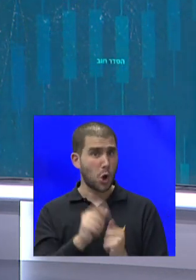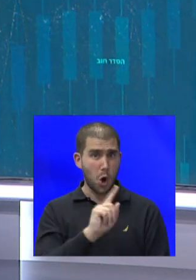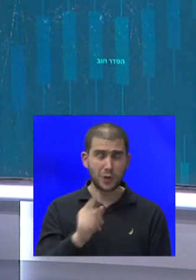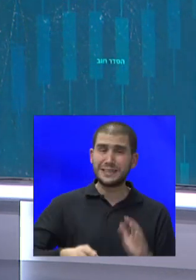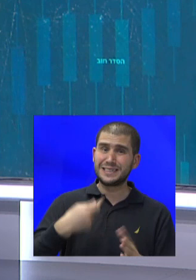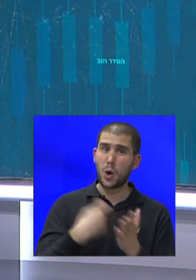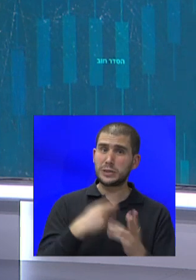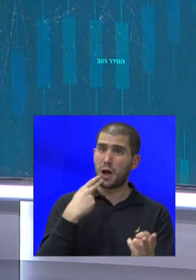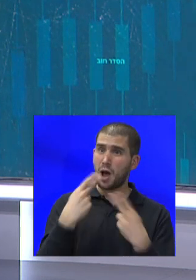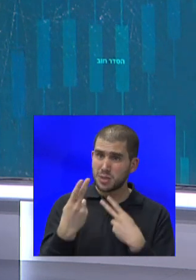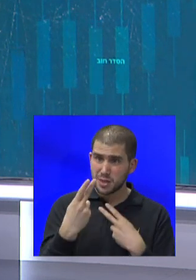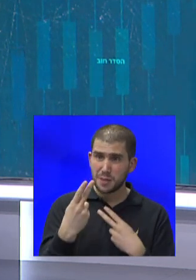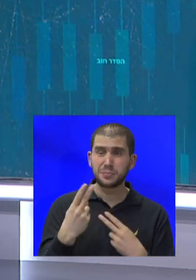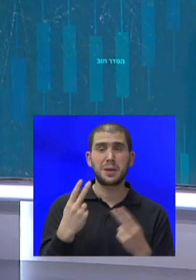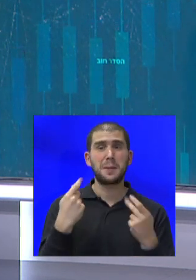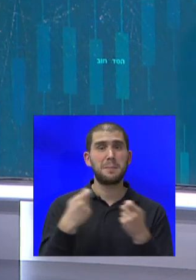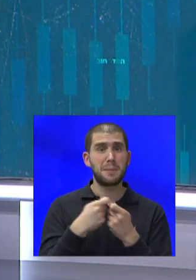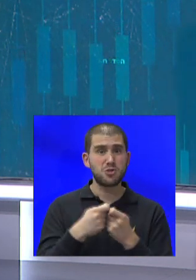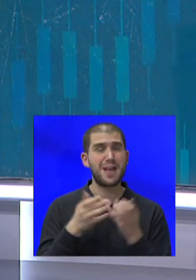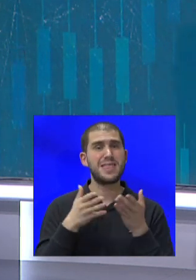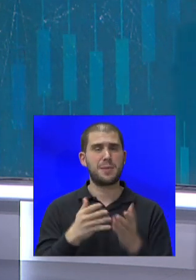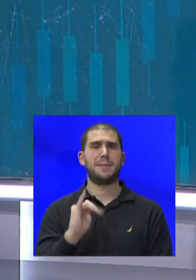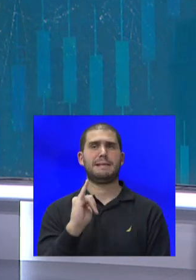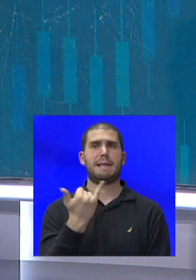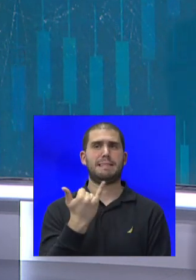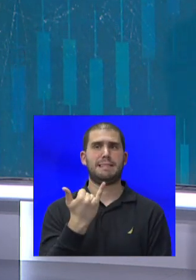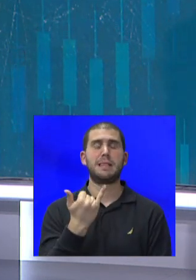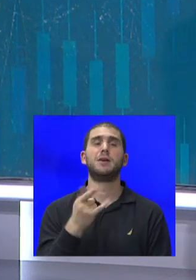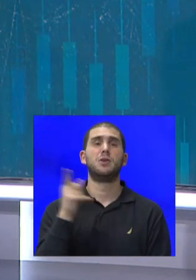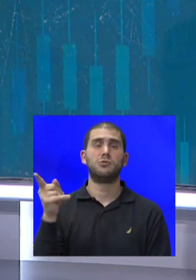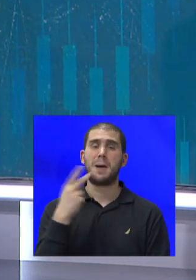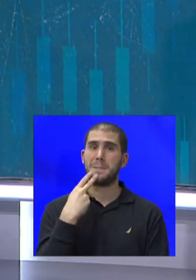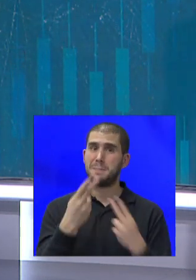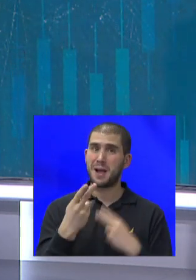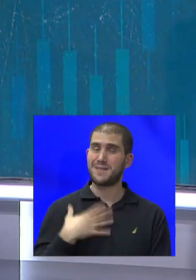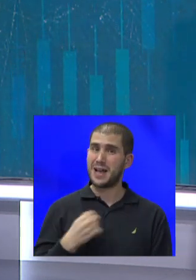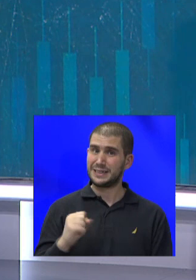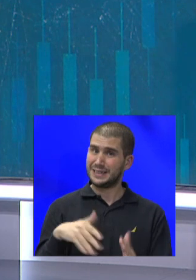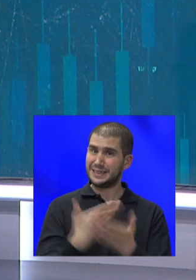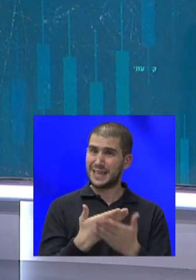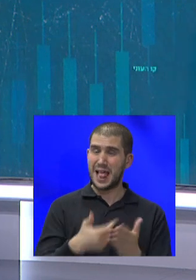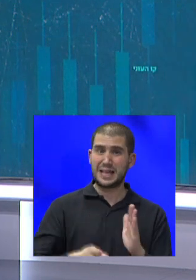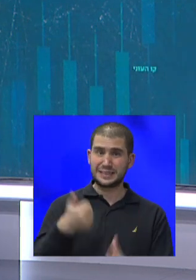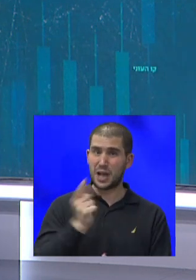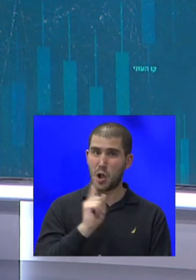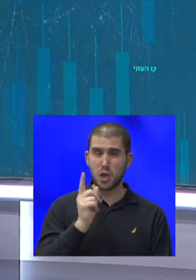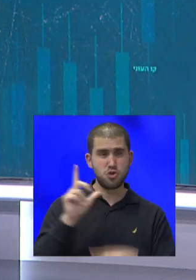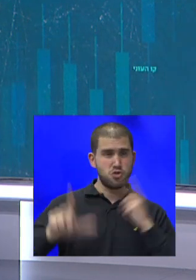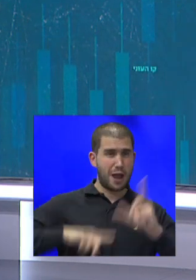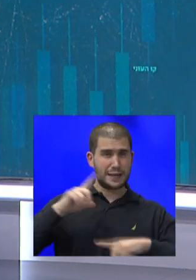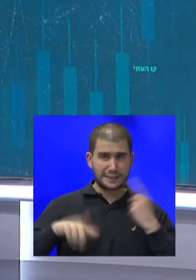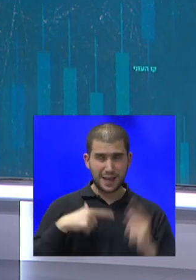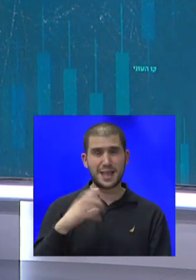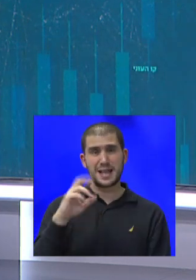בעניין הנמלים, כן. כשהמגיב הנועז הזה הציע לסר לא להיות שחצן, קאץ התעקש וכתב,